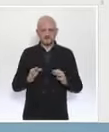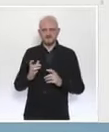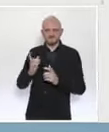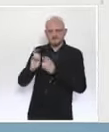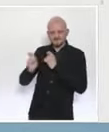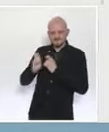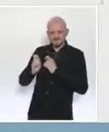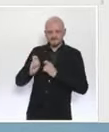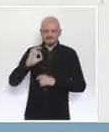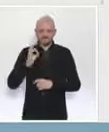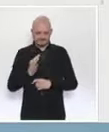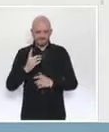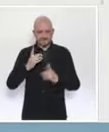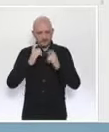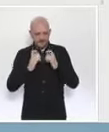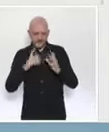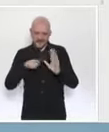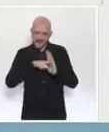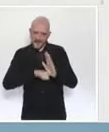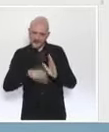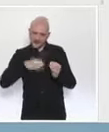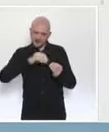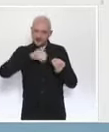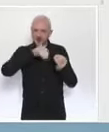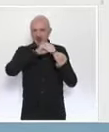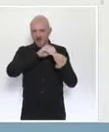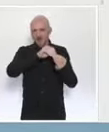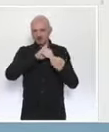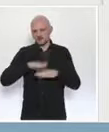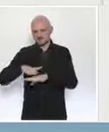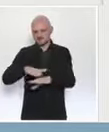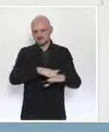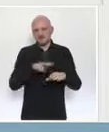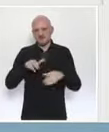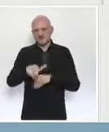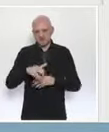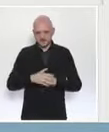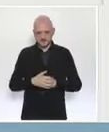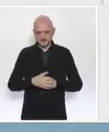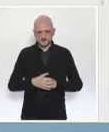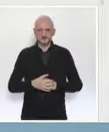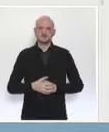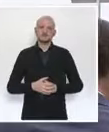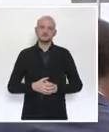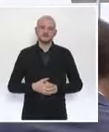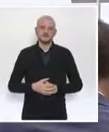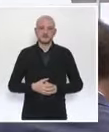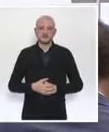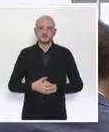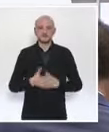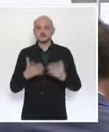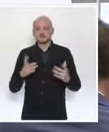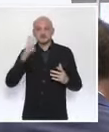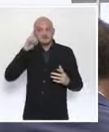complémentaires de prudence qu'il sera hautement souhaitable de respecter, et l'avis est attendu